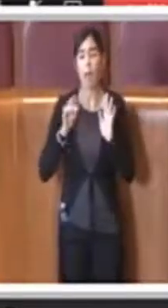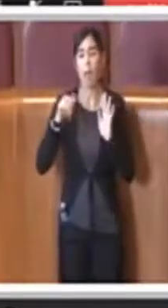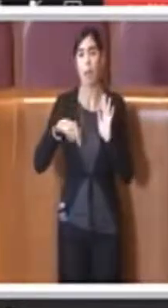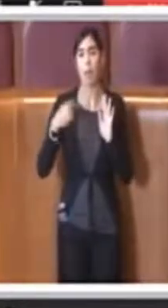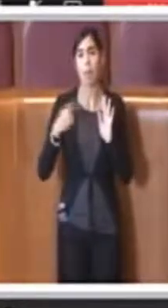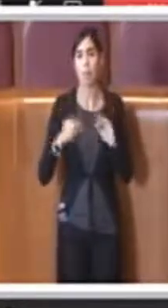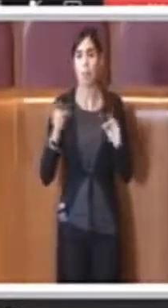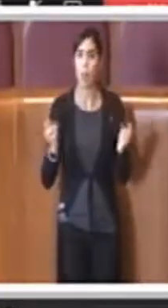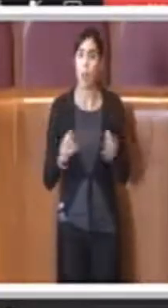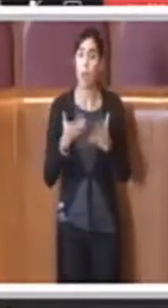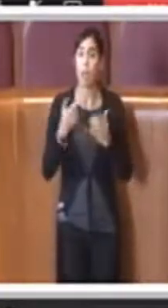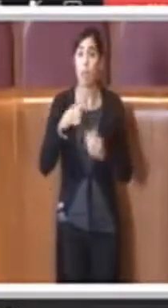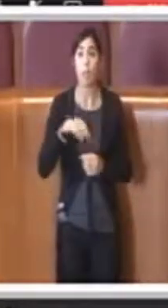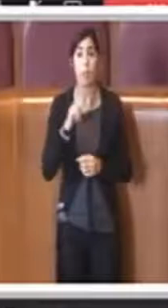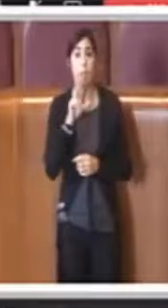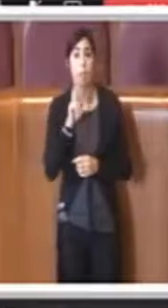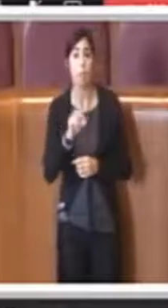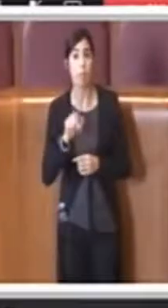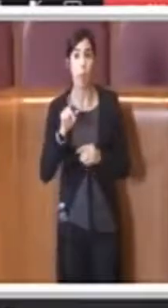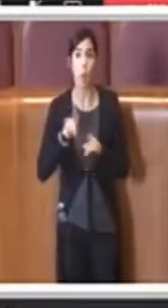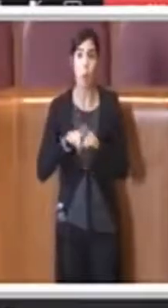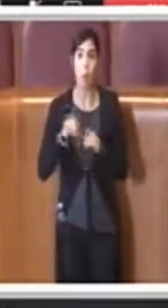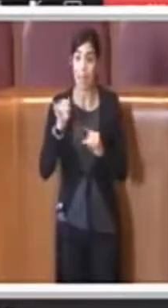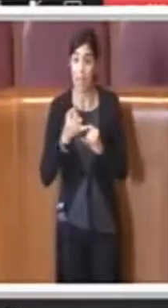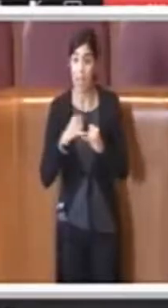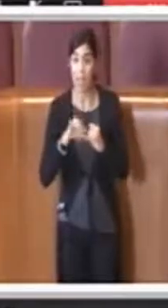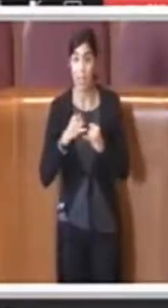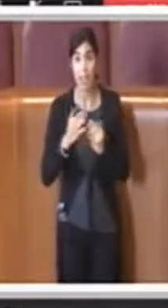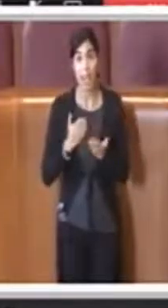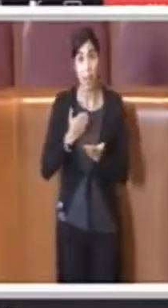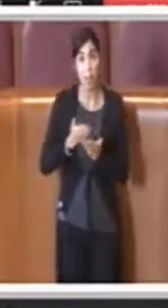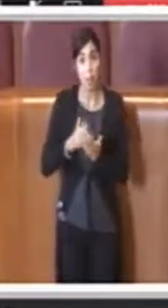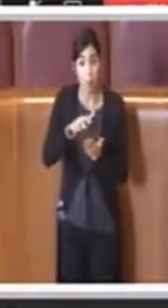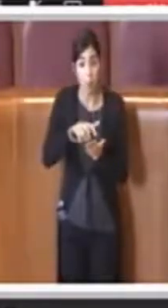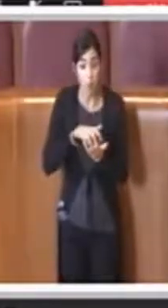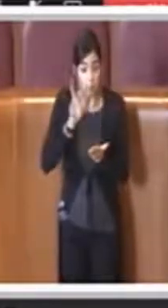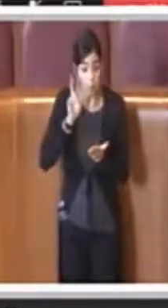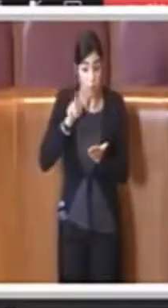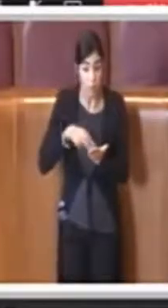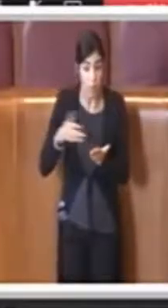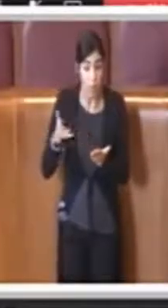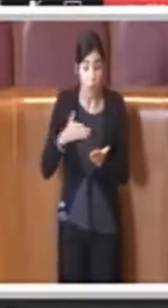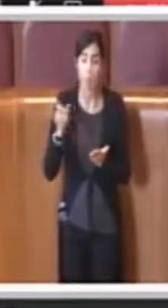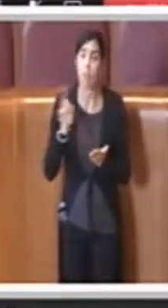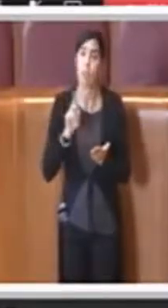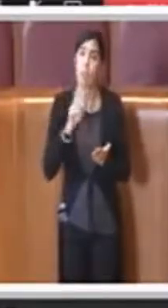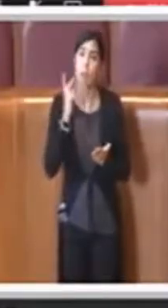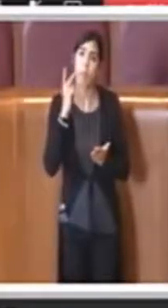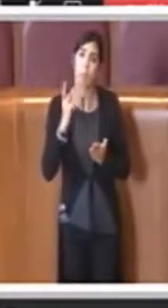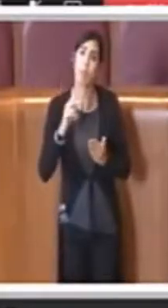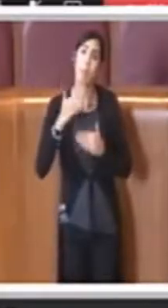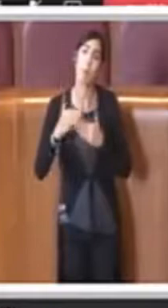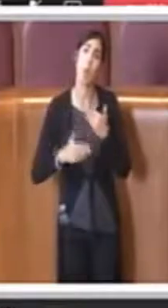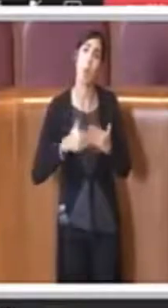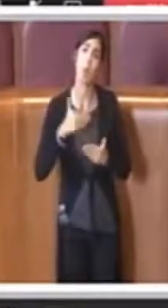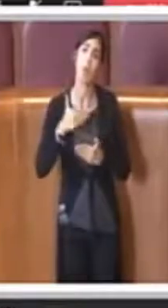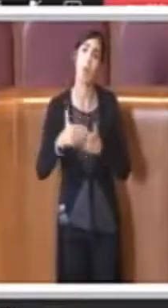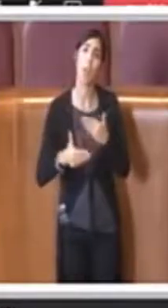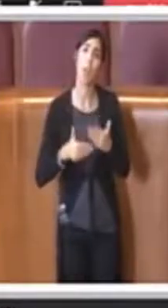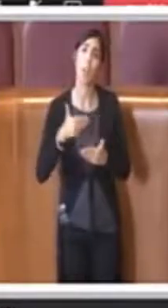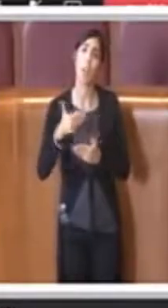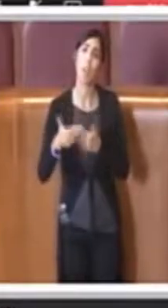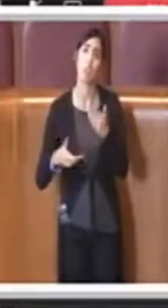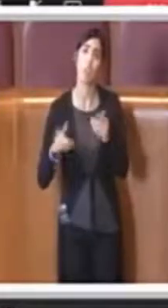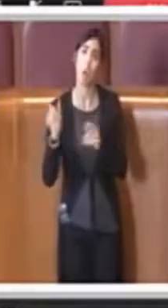parliamo del merito, diciamo, delle proposte, ma del processo con cui la